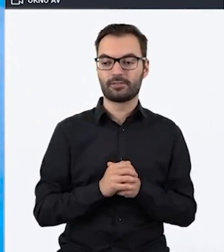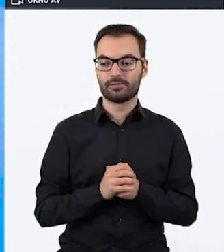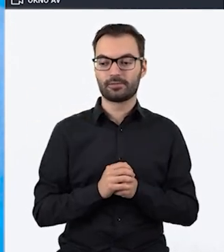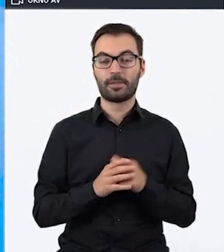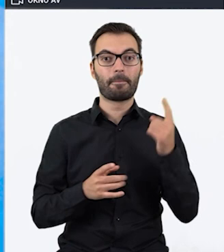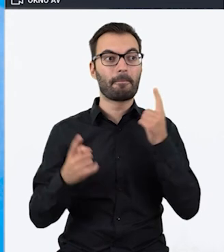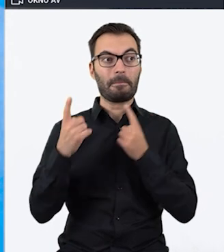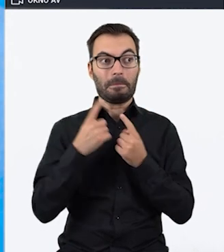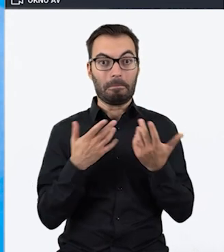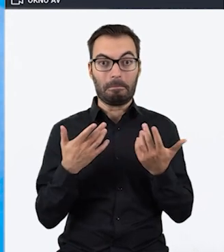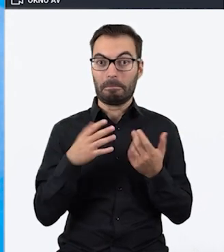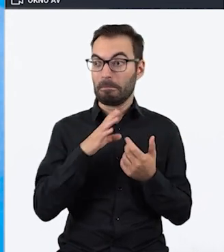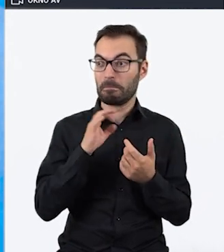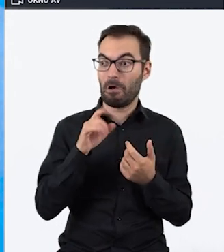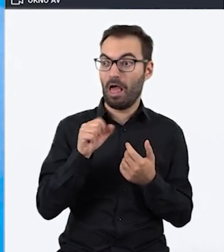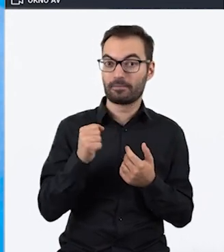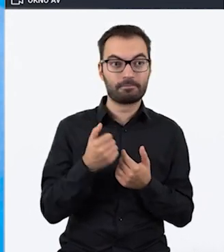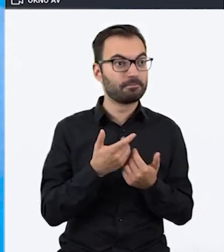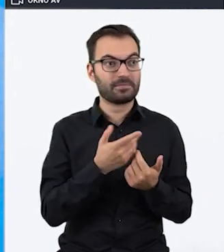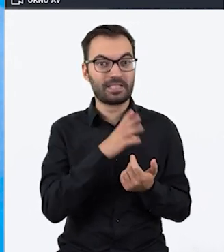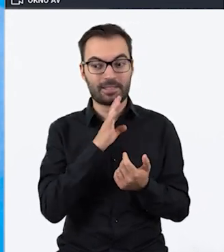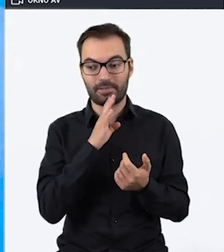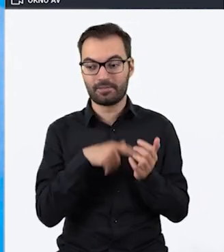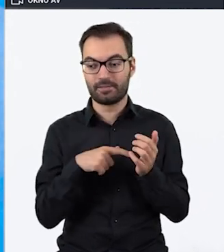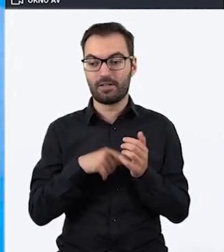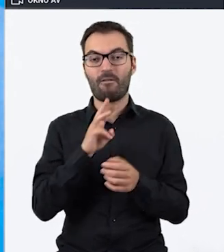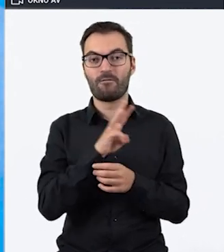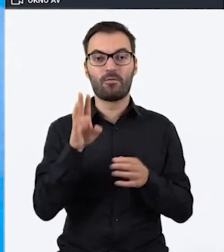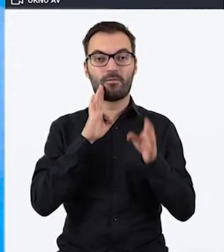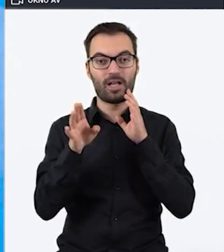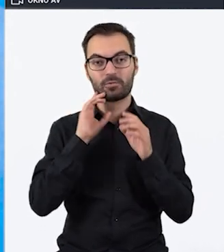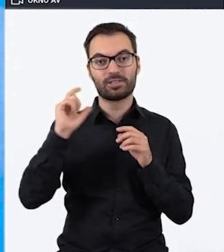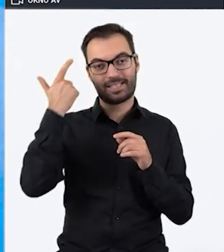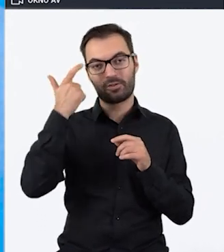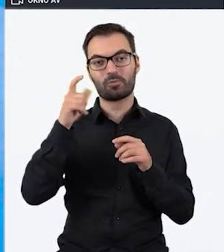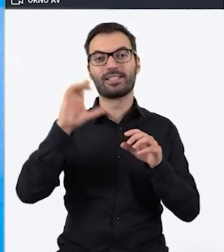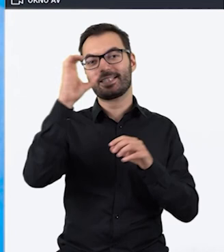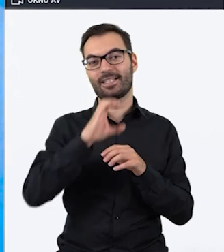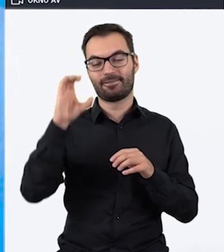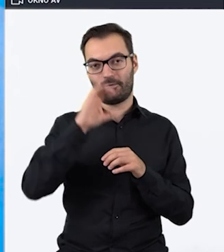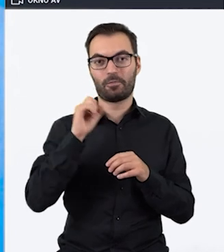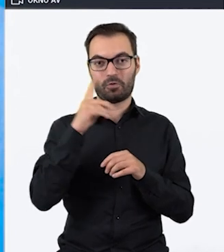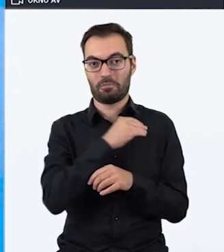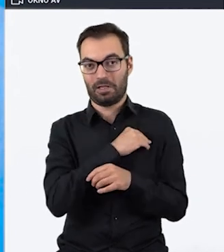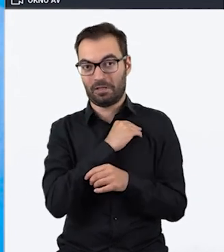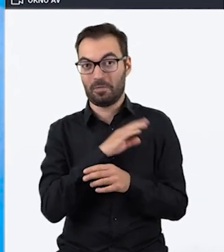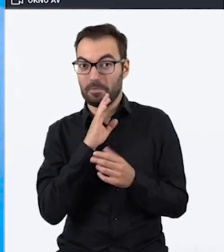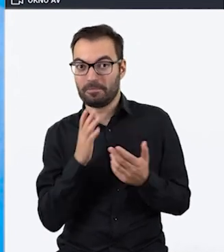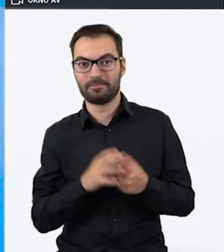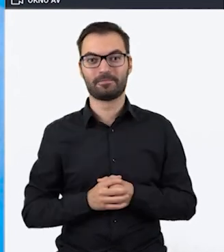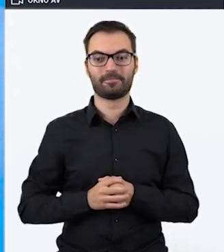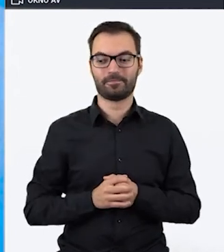Myślę, że Olu, nie wiem, czy się zgodzisz, ale wydaje mi się, że na stronie Facebookowej Centrum Cyfrowego są te wszystkie materiały udostępnione.